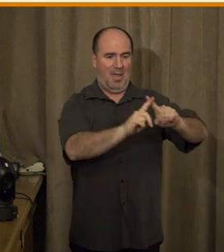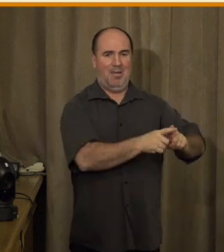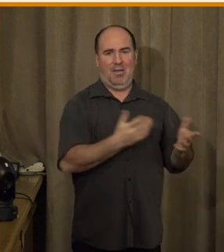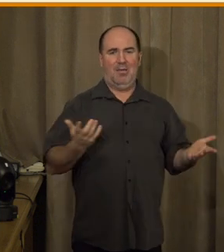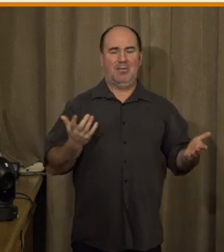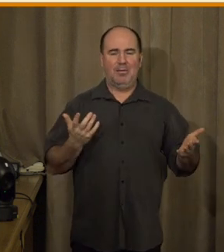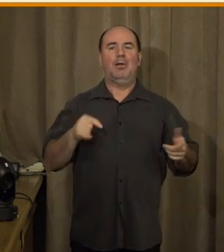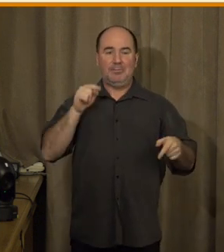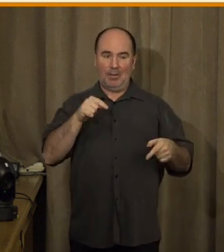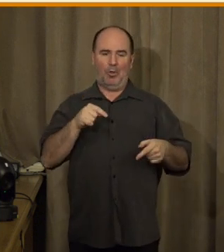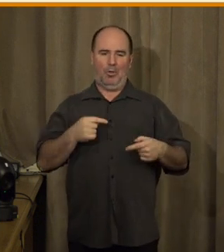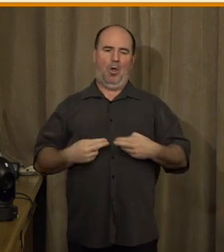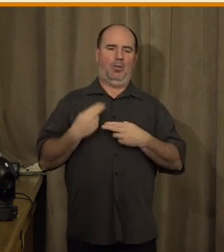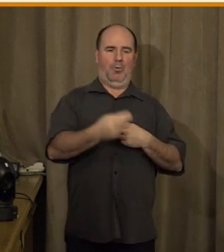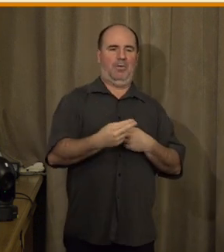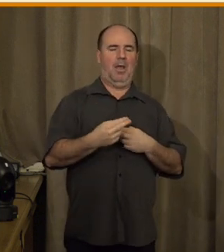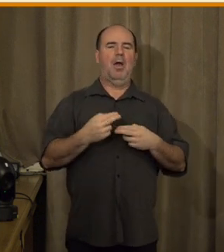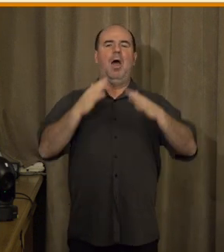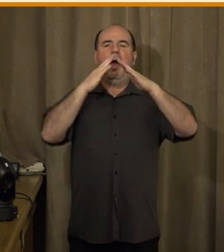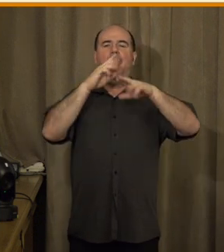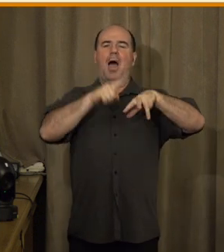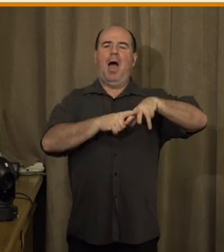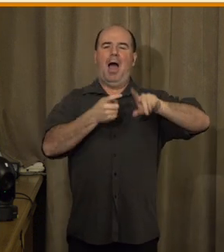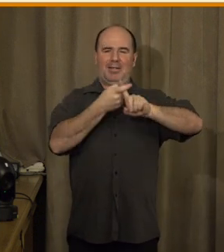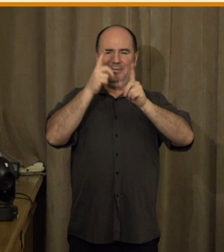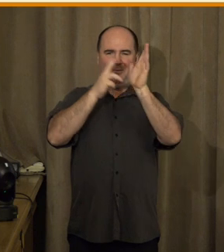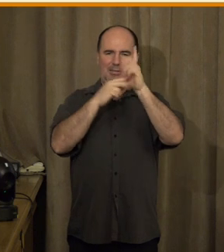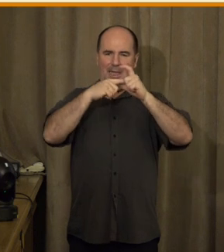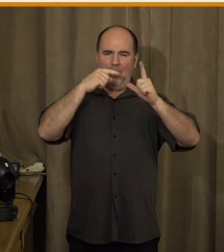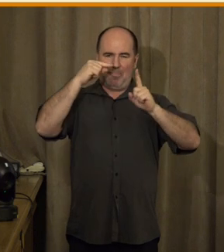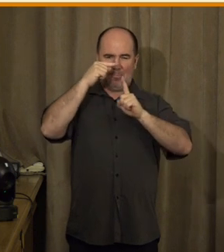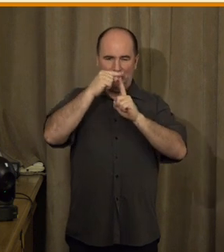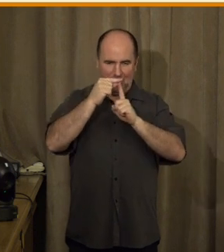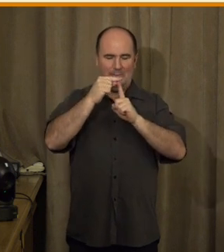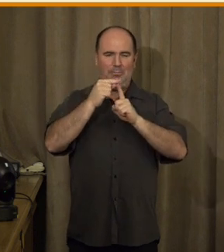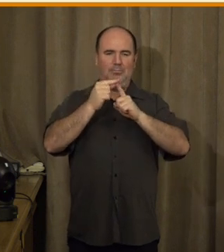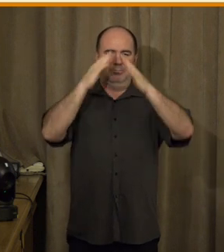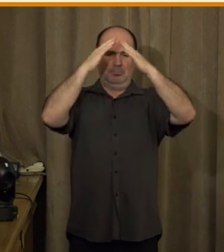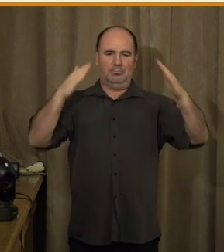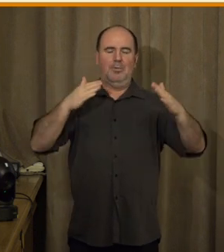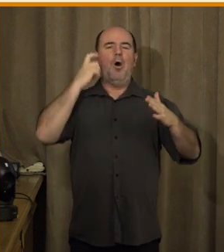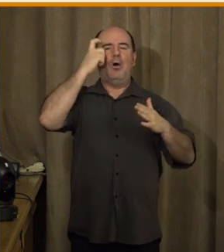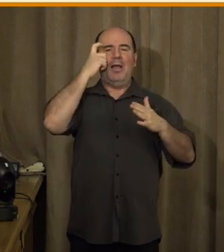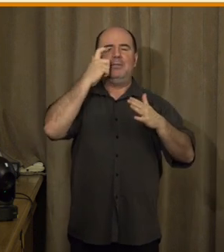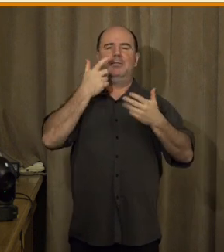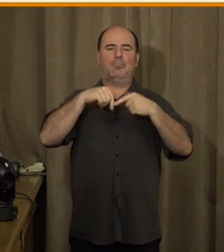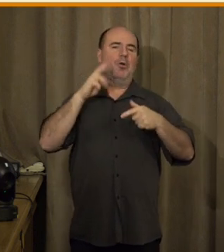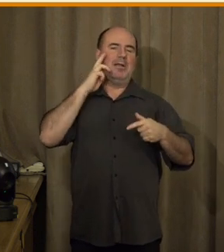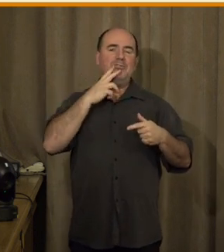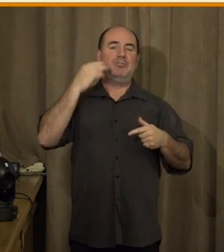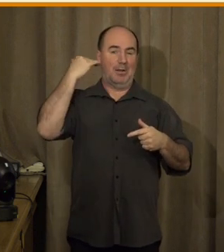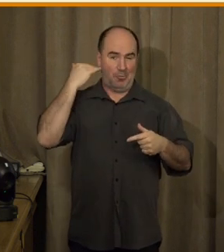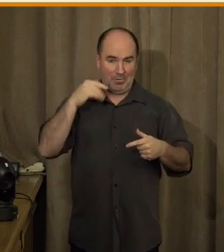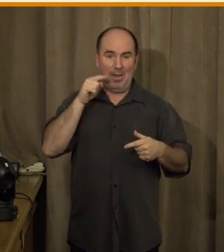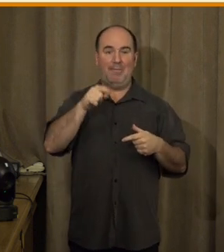organizací neslyšících, která vydala memorandum, takové shrnutí, jak tím přístupem k informacím jsme.